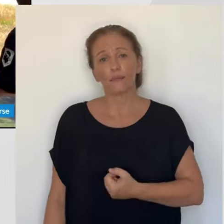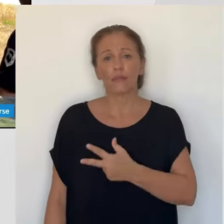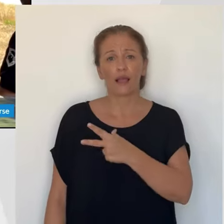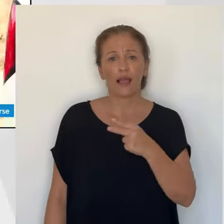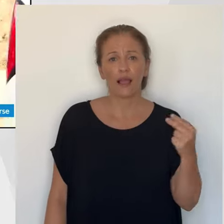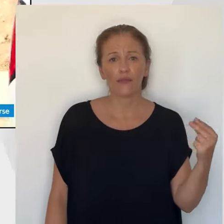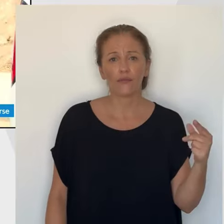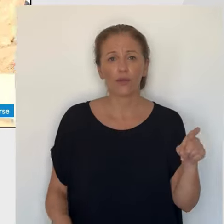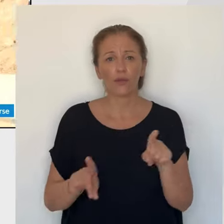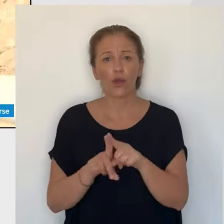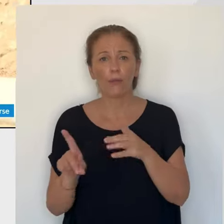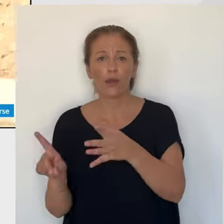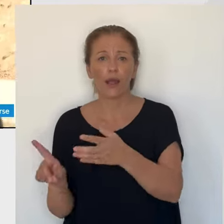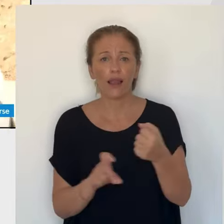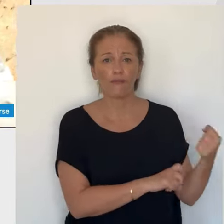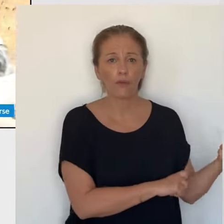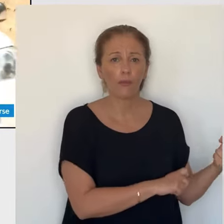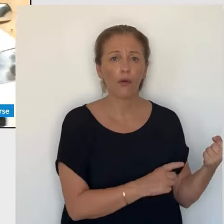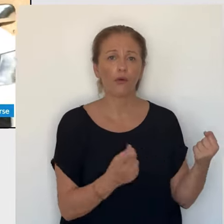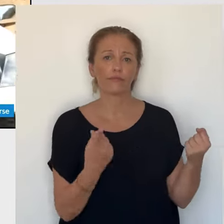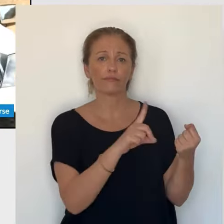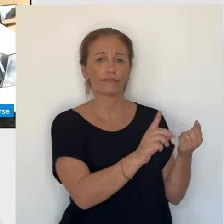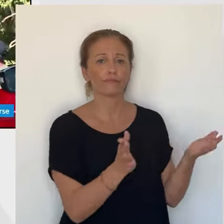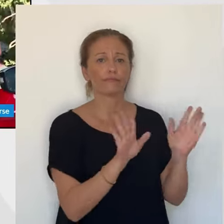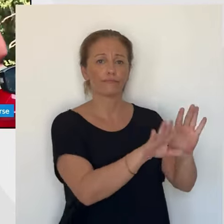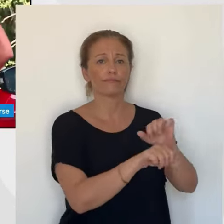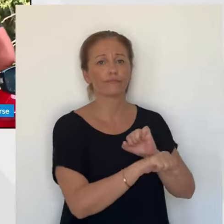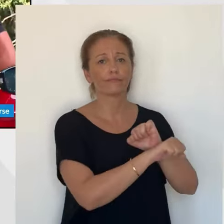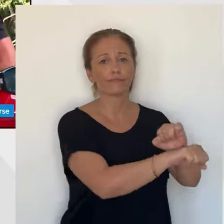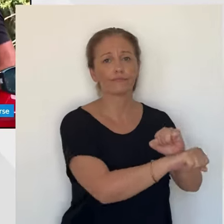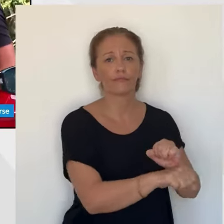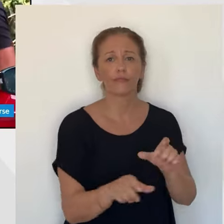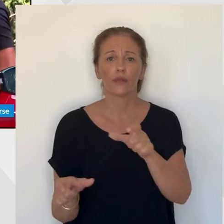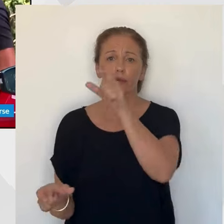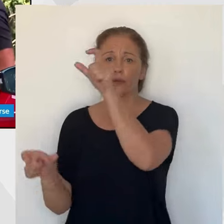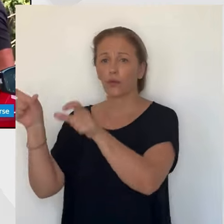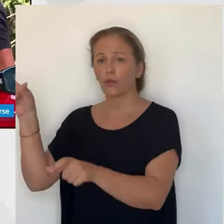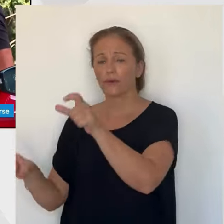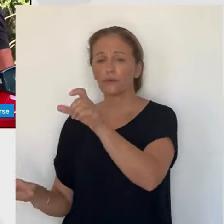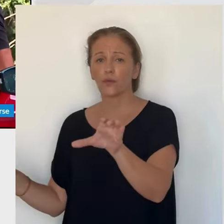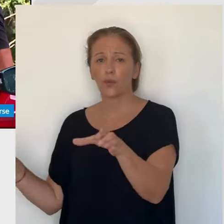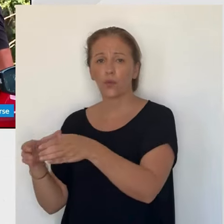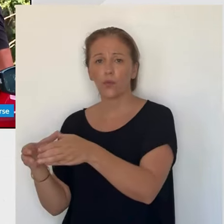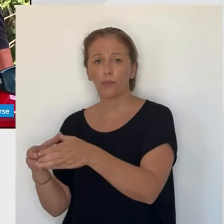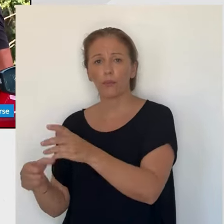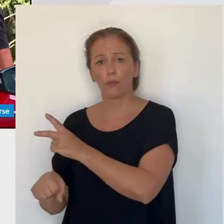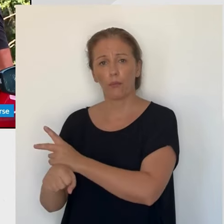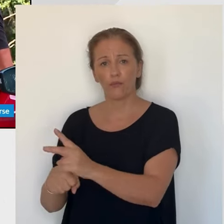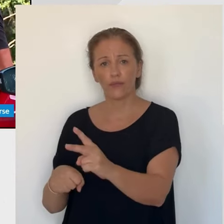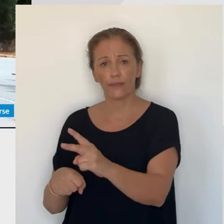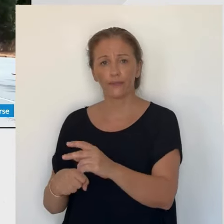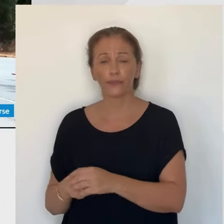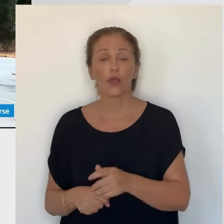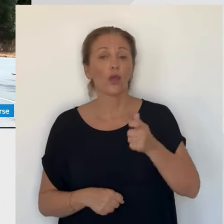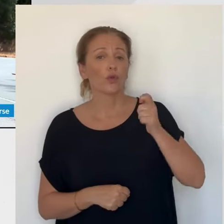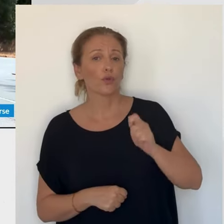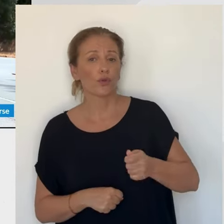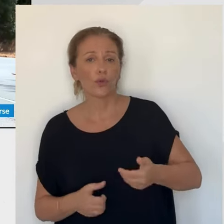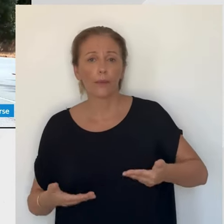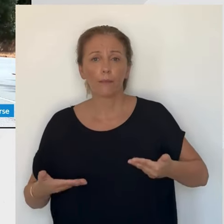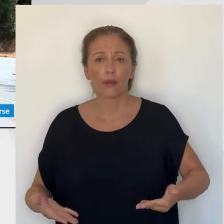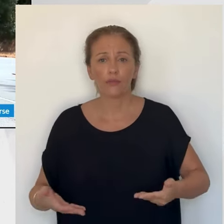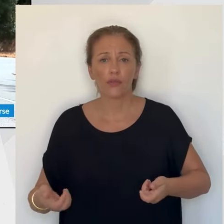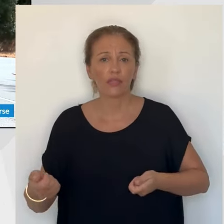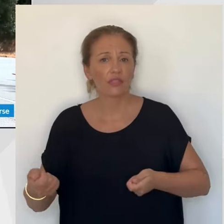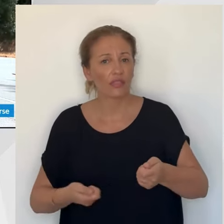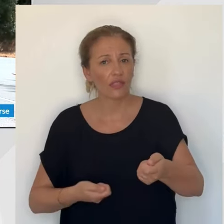Ange Antoine Agnette, 41 ans, a disparu depuis vendredi 16 août en fin de journée. Ses proches avaient donné l'alerte samedi. Sa voiture avait